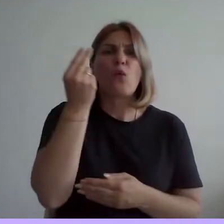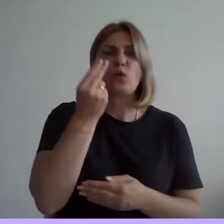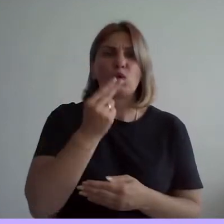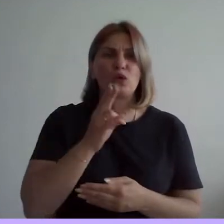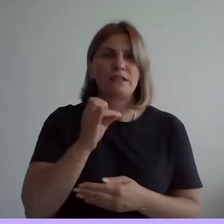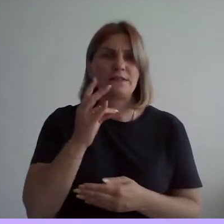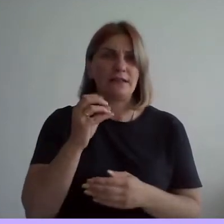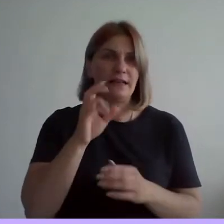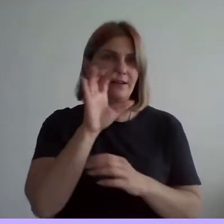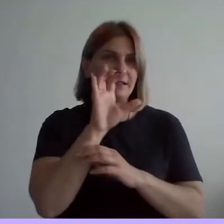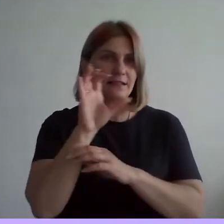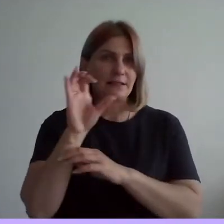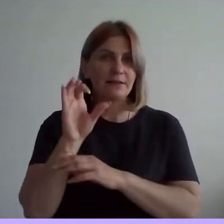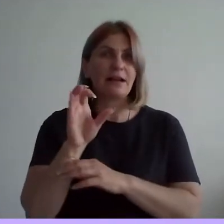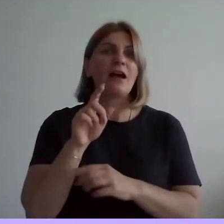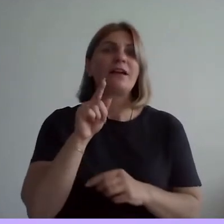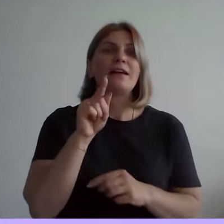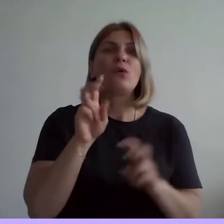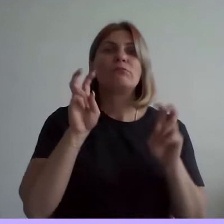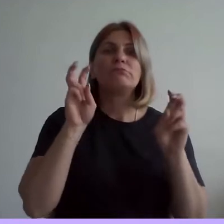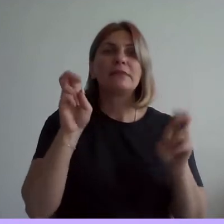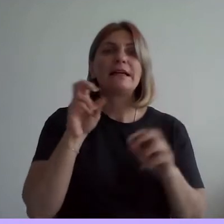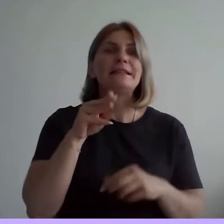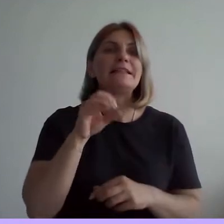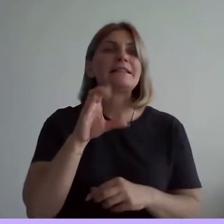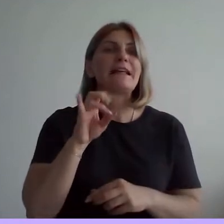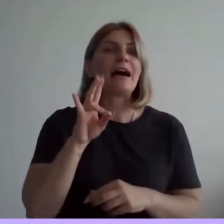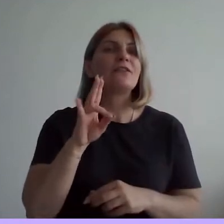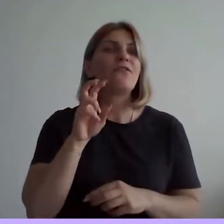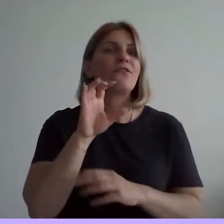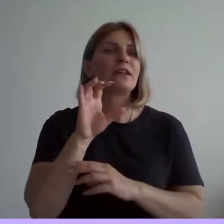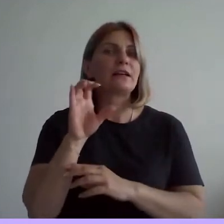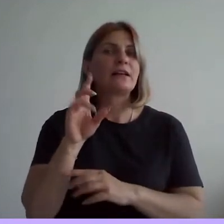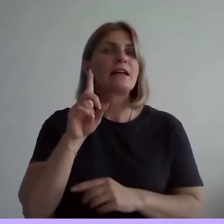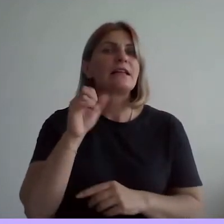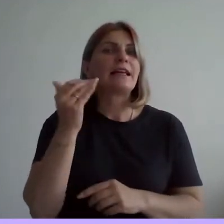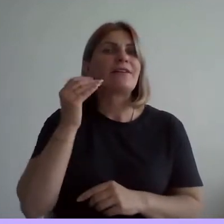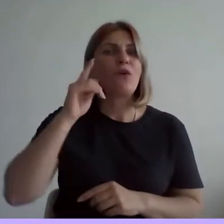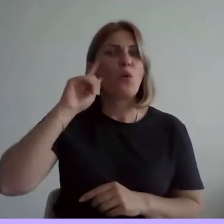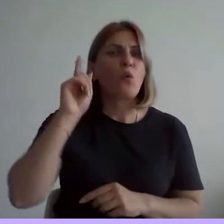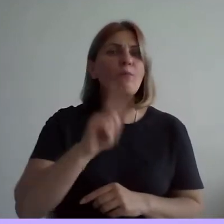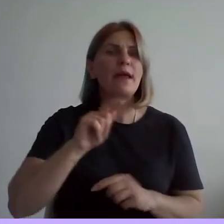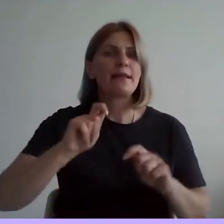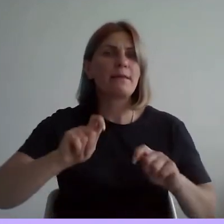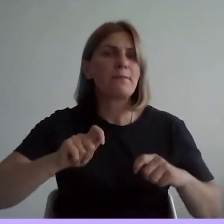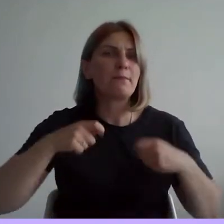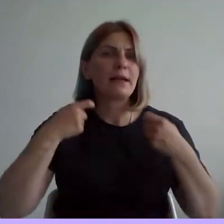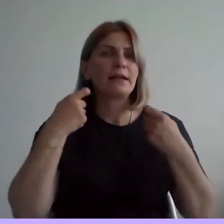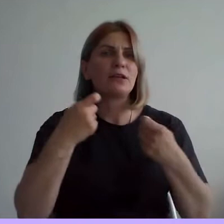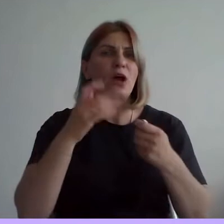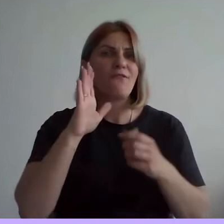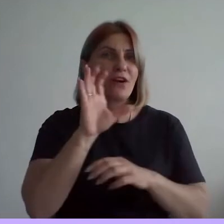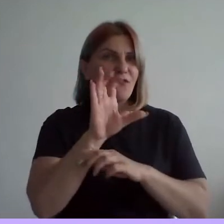прозвали Тицианом фотографии за вот это его умение передать в кадре,